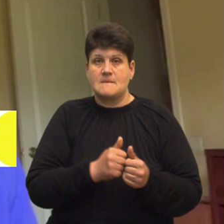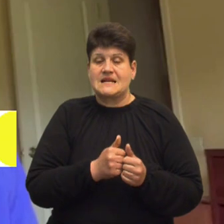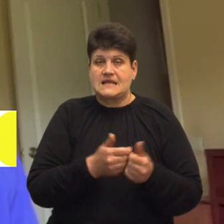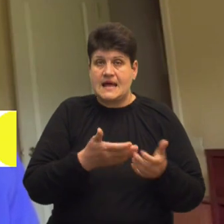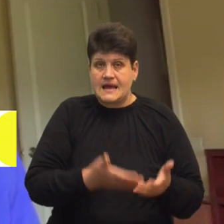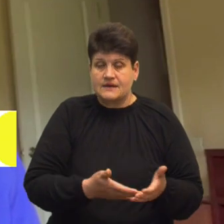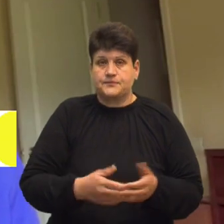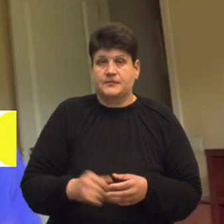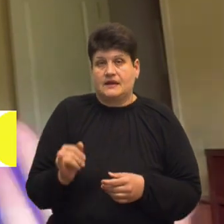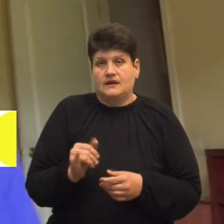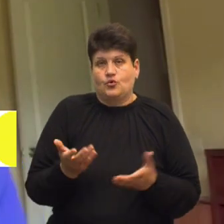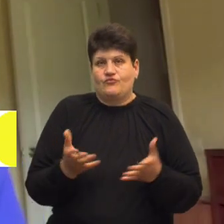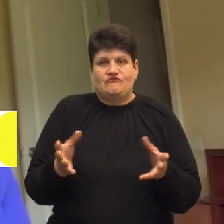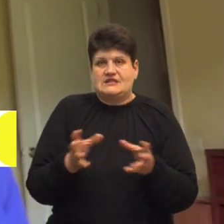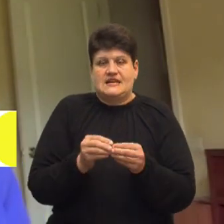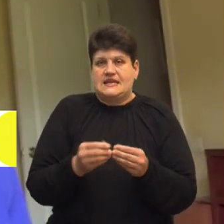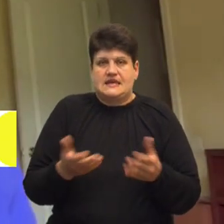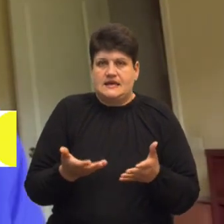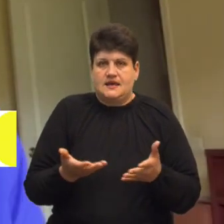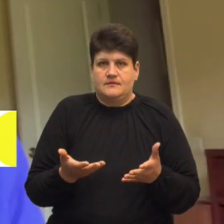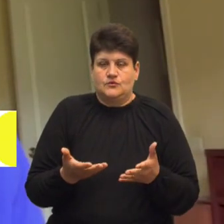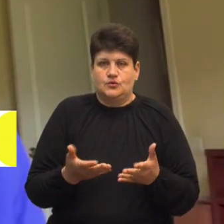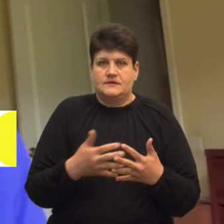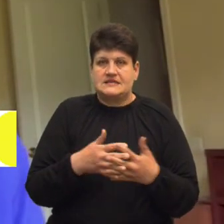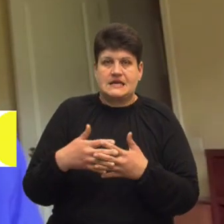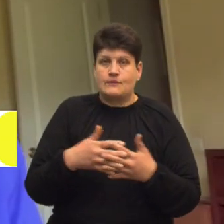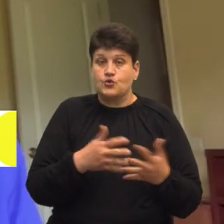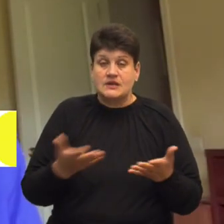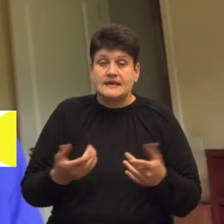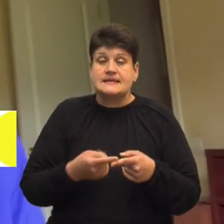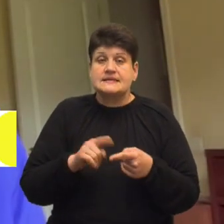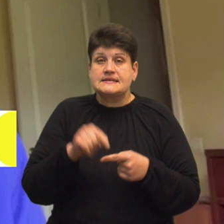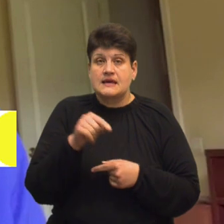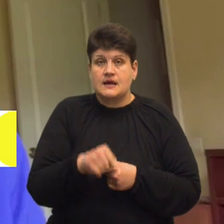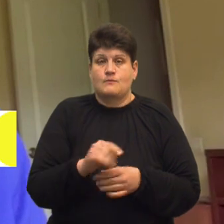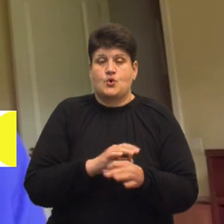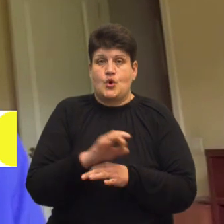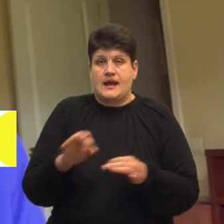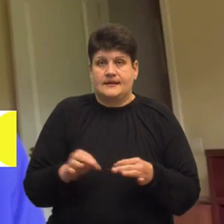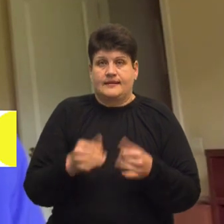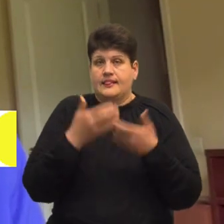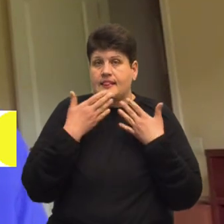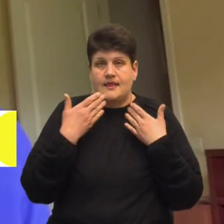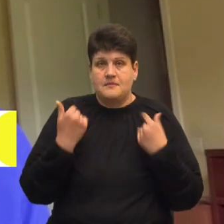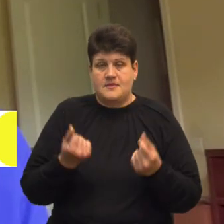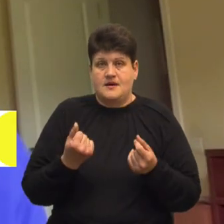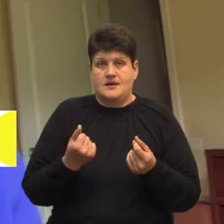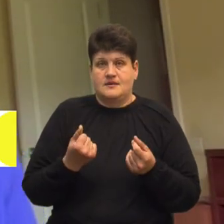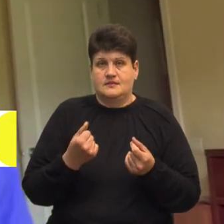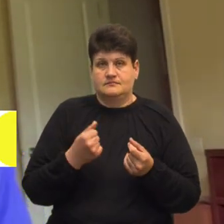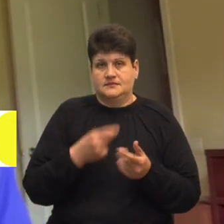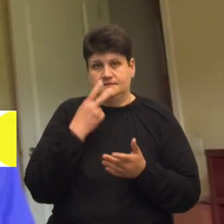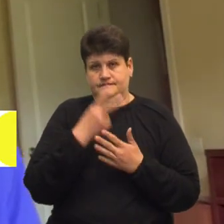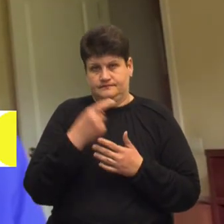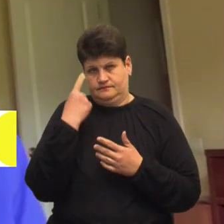взаємного, їхньої взаємної певної взаємодії. Прийняття цього проєкту, воно взагалі не має визначатись якимось особистими поглядами